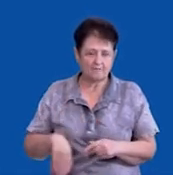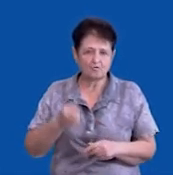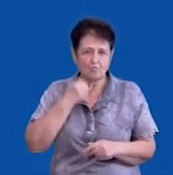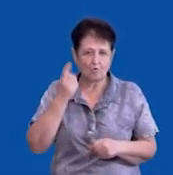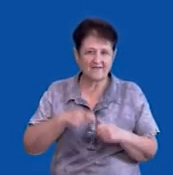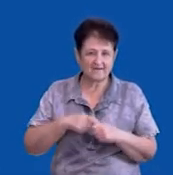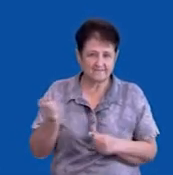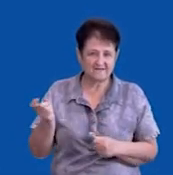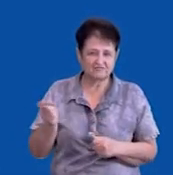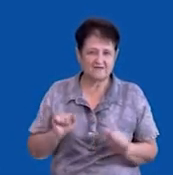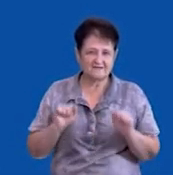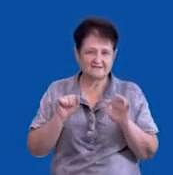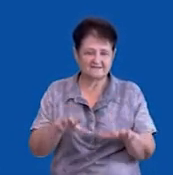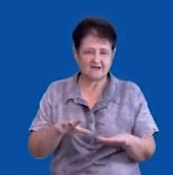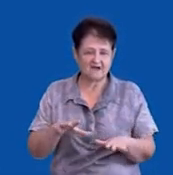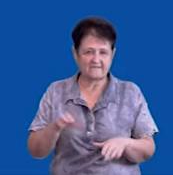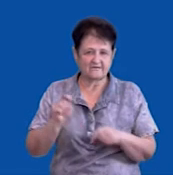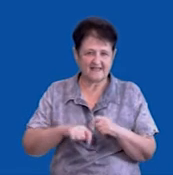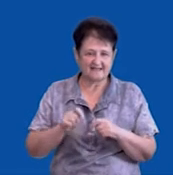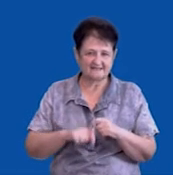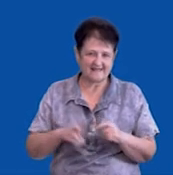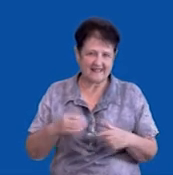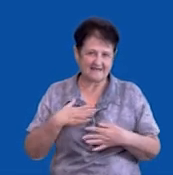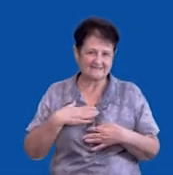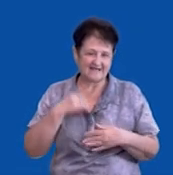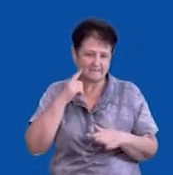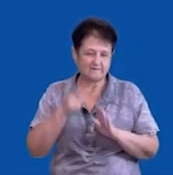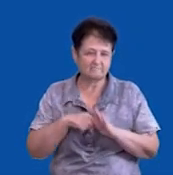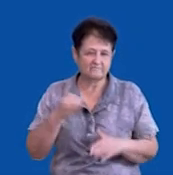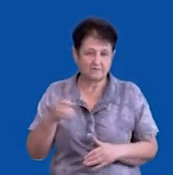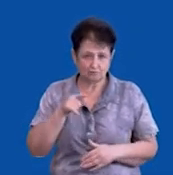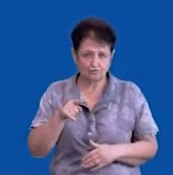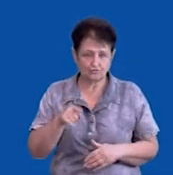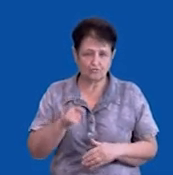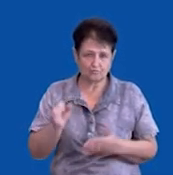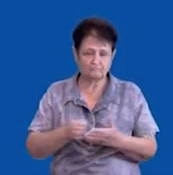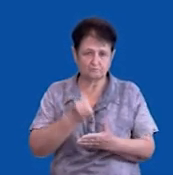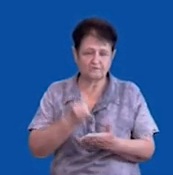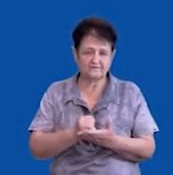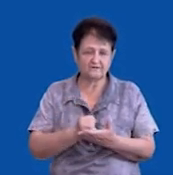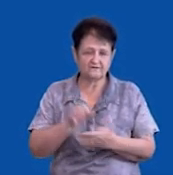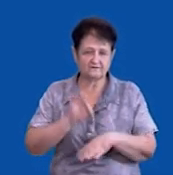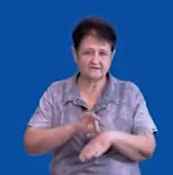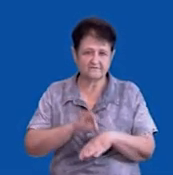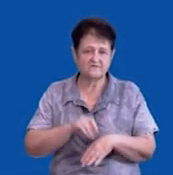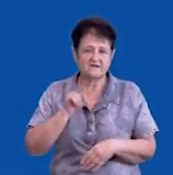виписувався, він здав ПЛР-тест для СЕДЕС. І в нього позитивний результат.